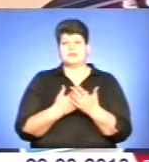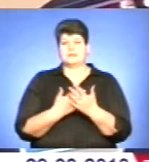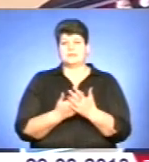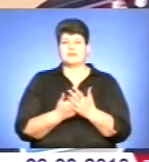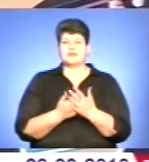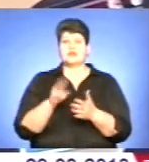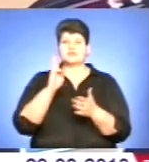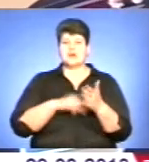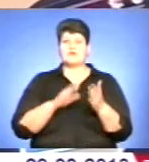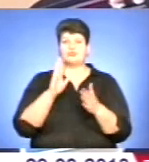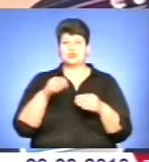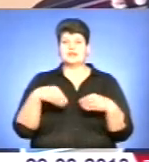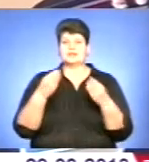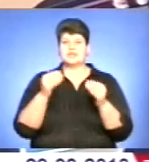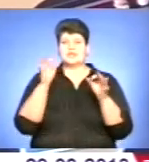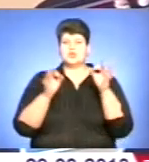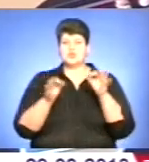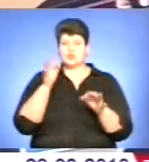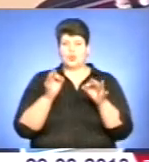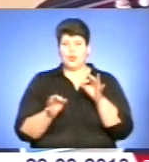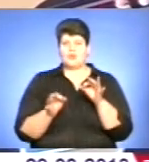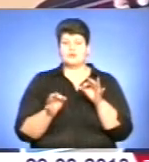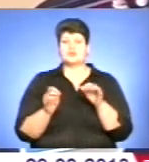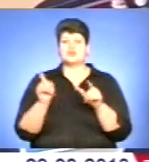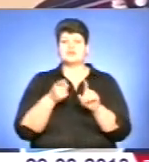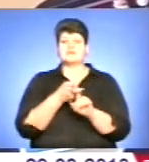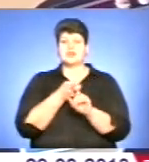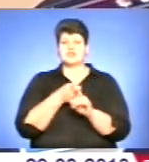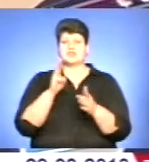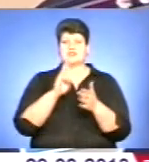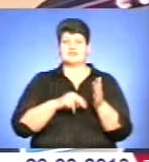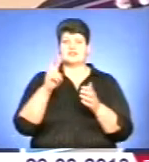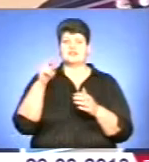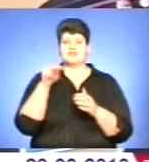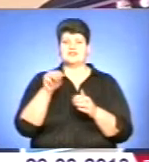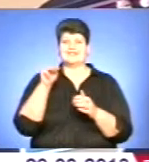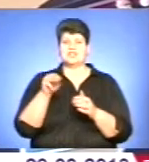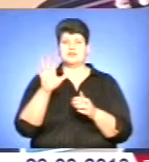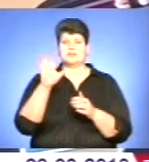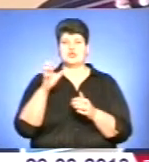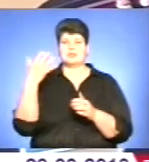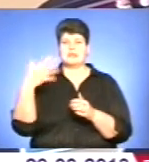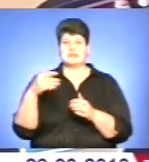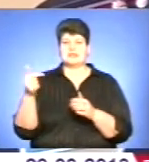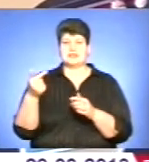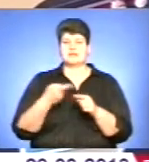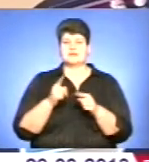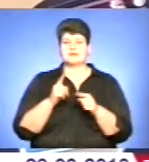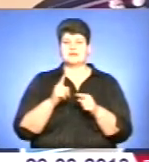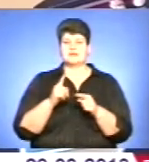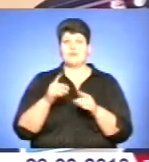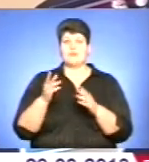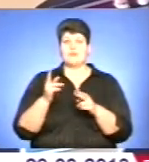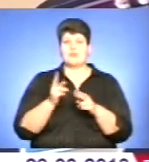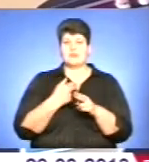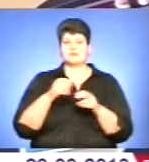штраф буде накладатися судом, що стосується штрафу, 2550 гривень, позбавлення прав на 1